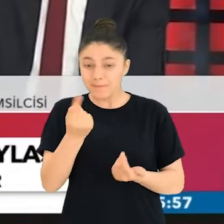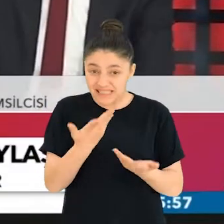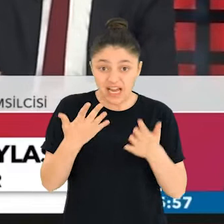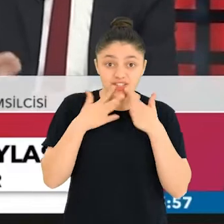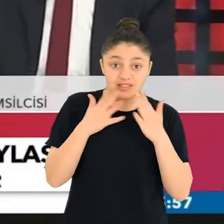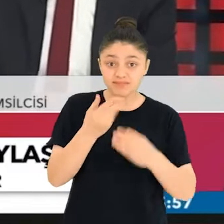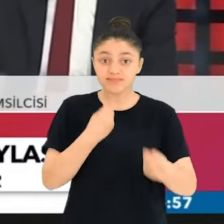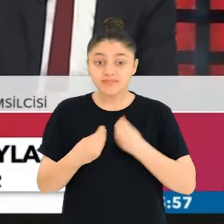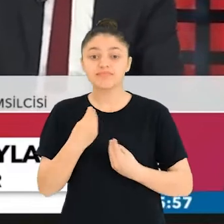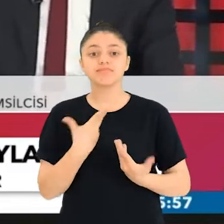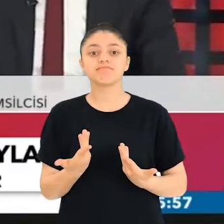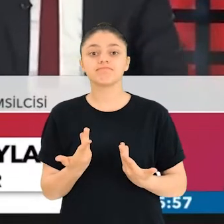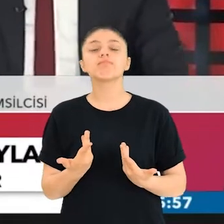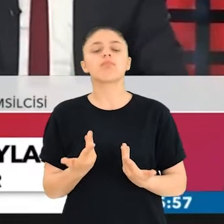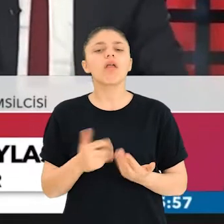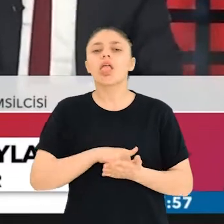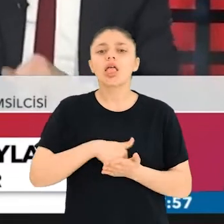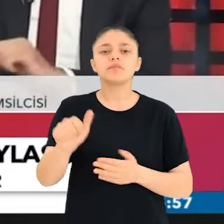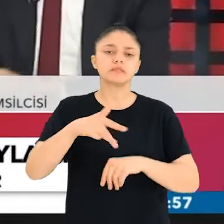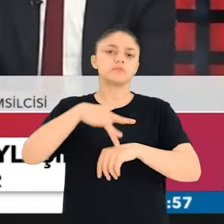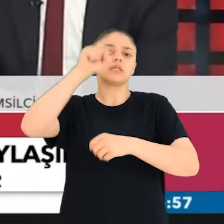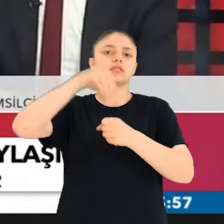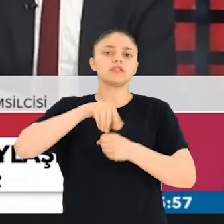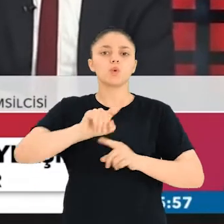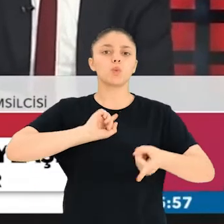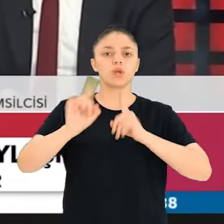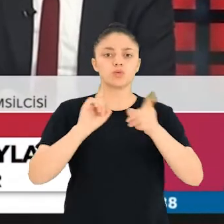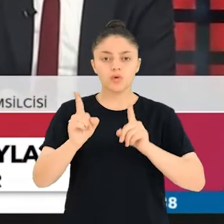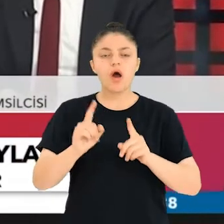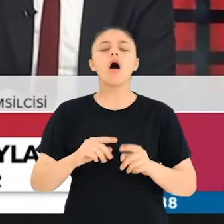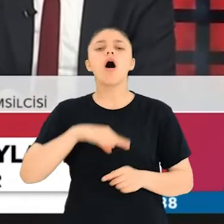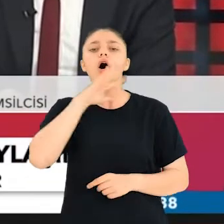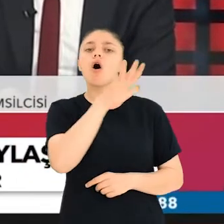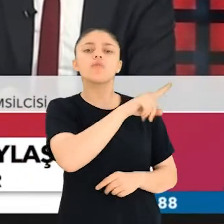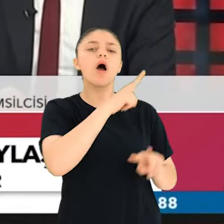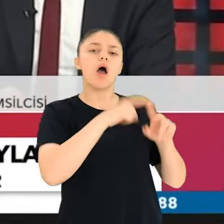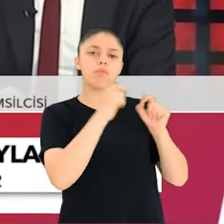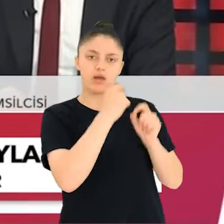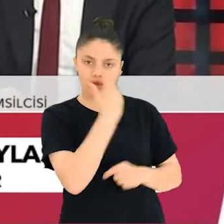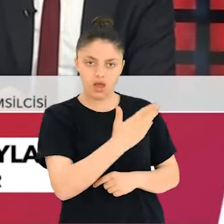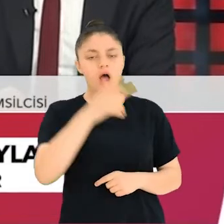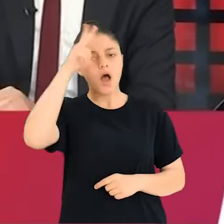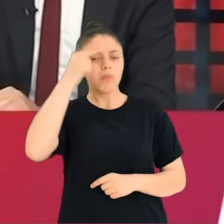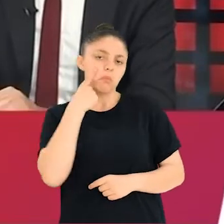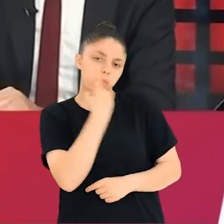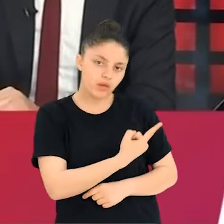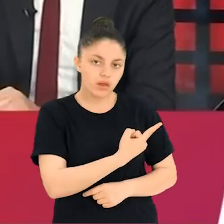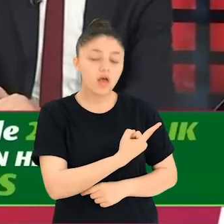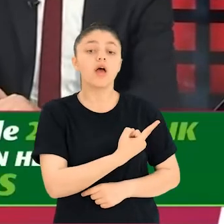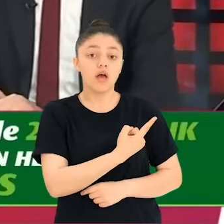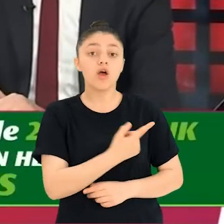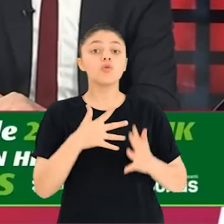Burada verebileceğiniz, açıklayacağınız istihbaratlar nedir? Dikkat ederseniz hepsi bir merkezden yönetiliyor. Yani Batı eksenine AB, Amerika eksenine